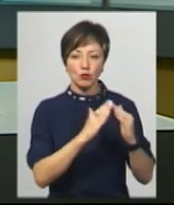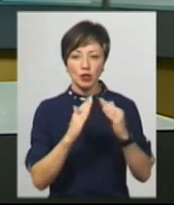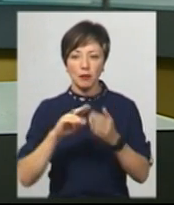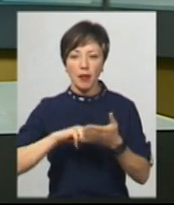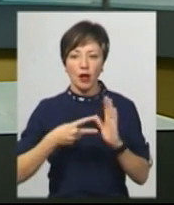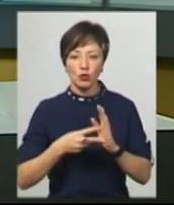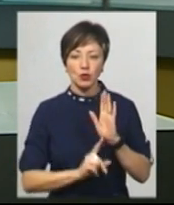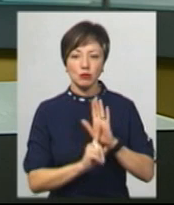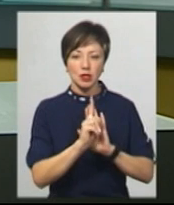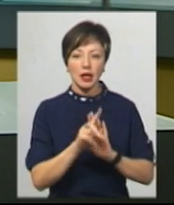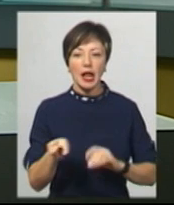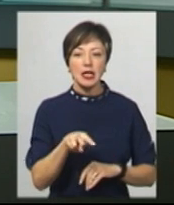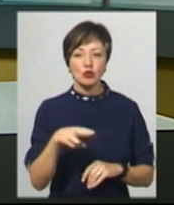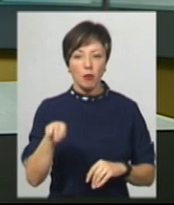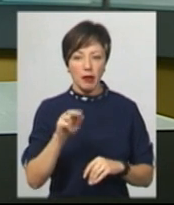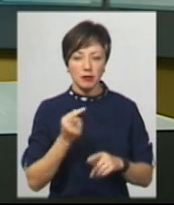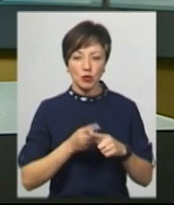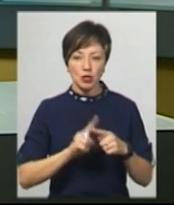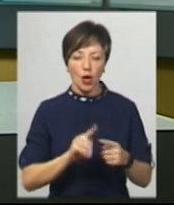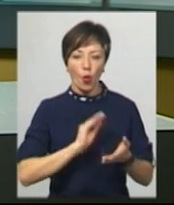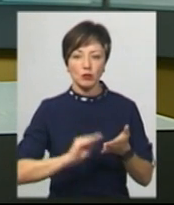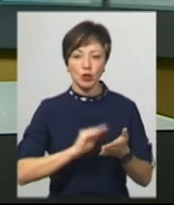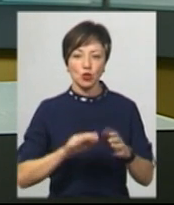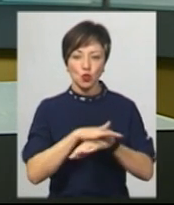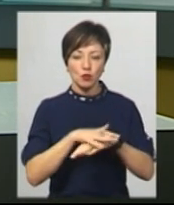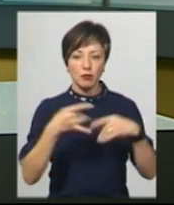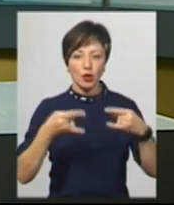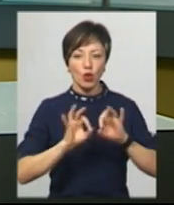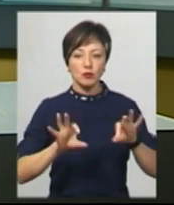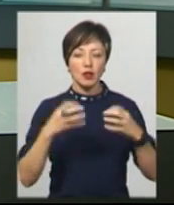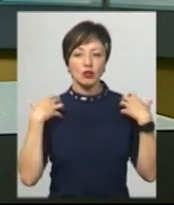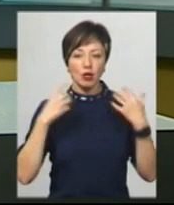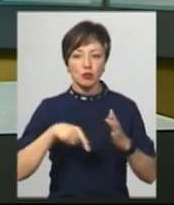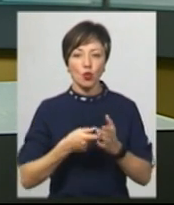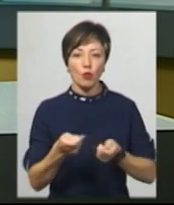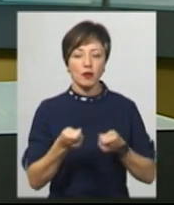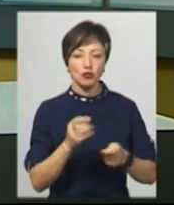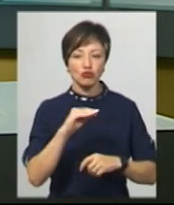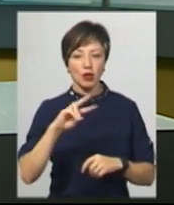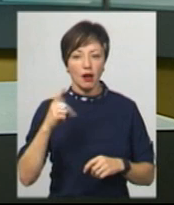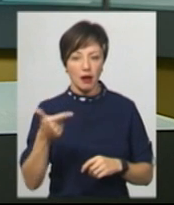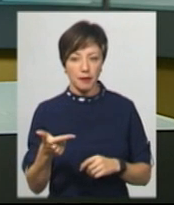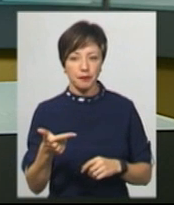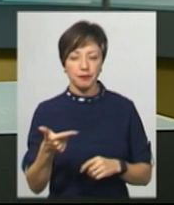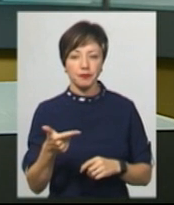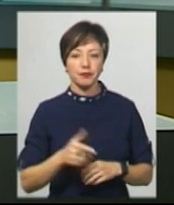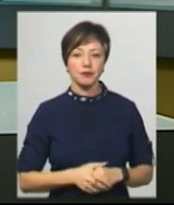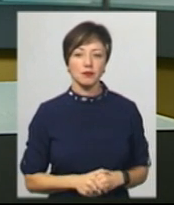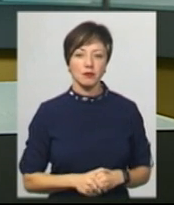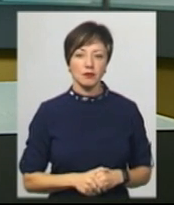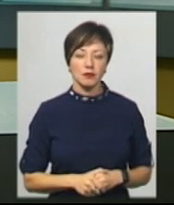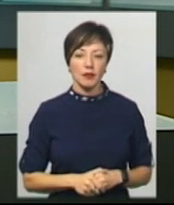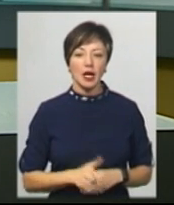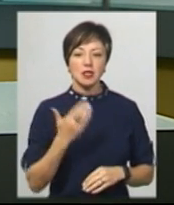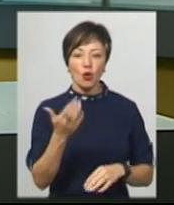планують запустити у листопаді. Про це кореспондентам Суспільного розповів начальник міського управління житлово-комунального господарства Василь Новачок.